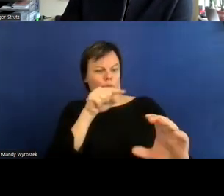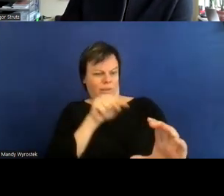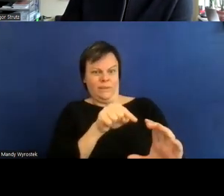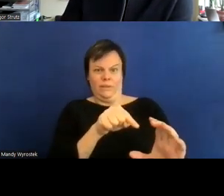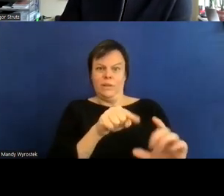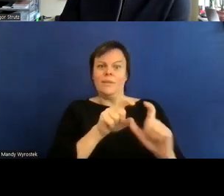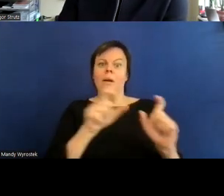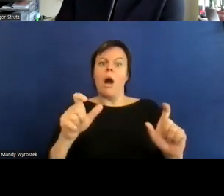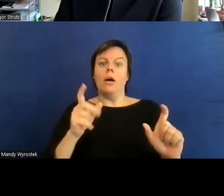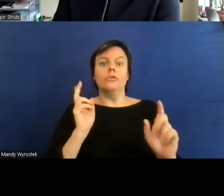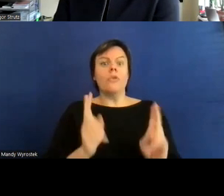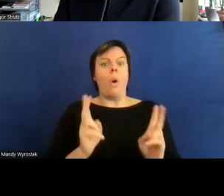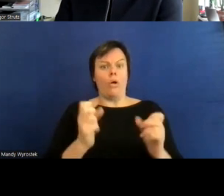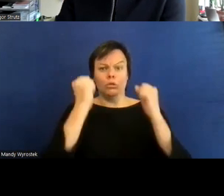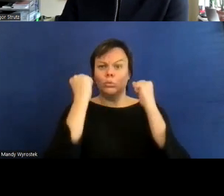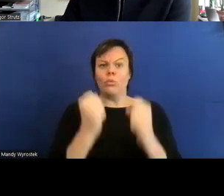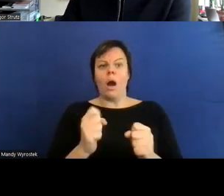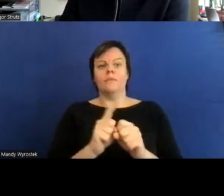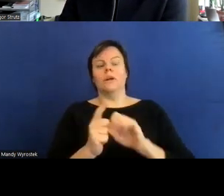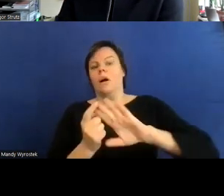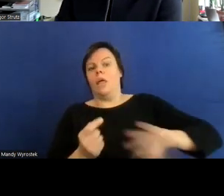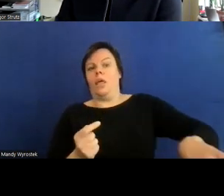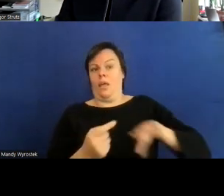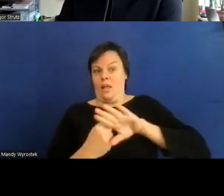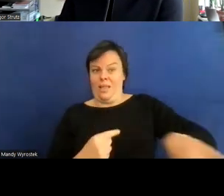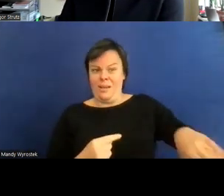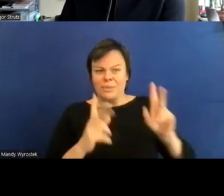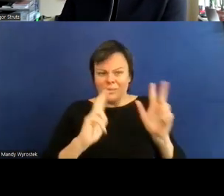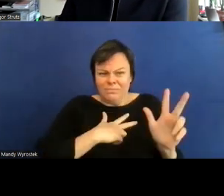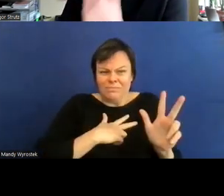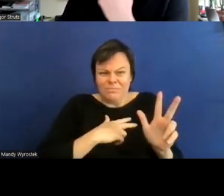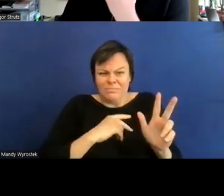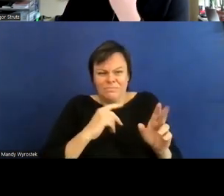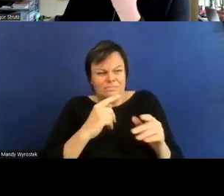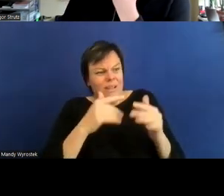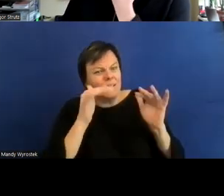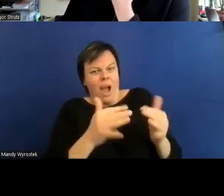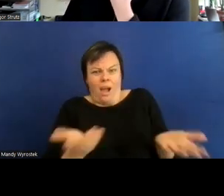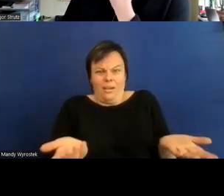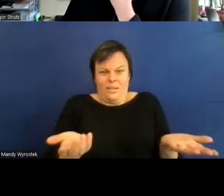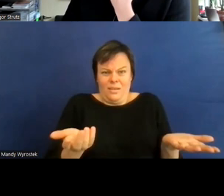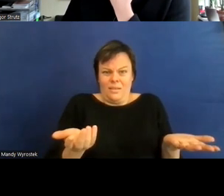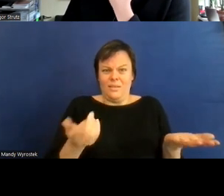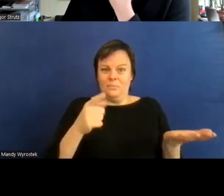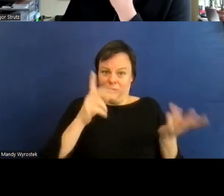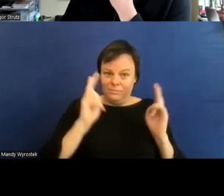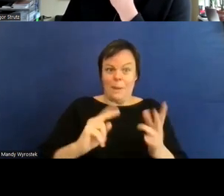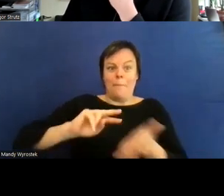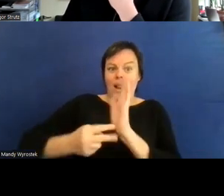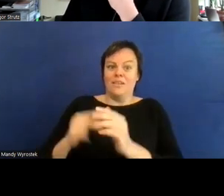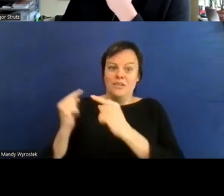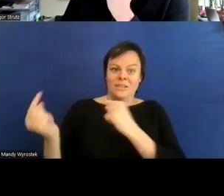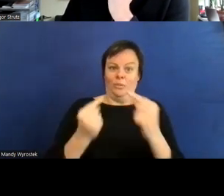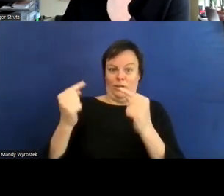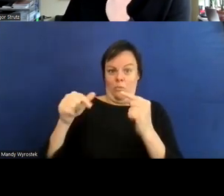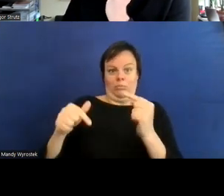wenn man das ganze mal jetzt unter untersetzt dann haben wir in deutschland 10,2 millionen menschen die